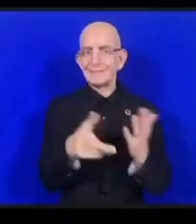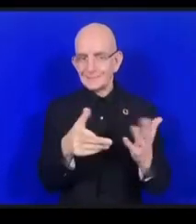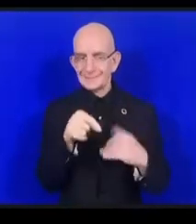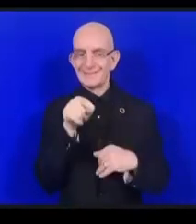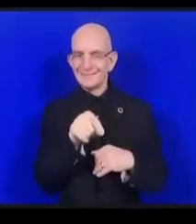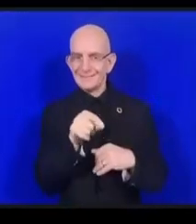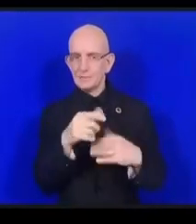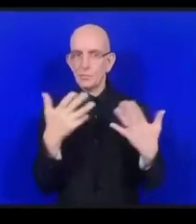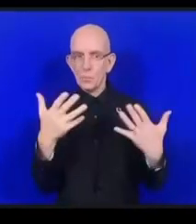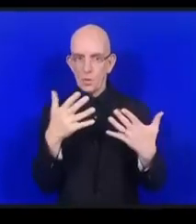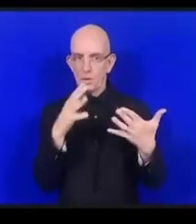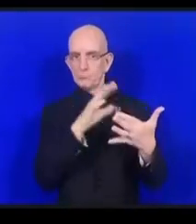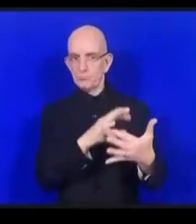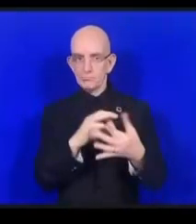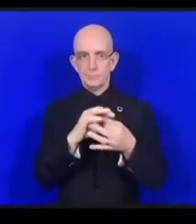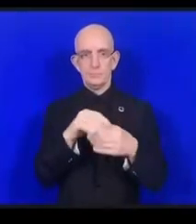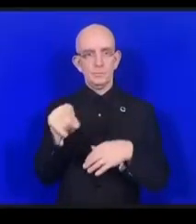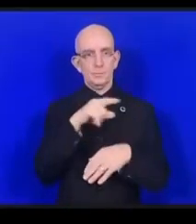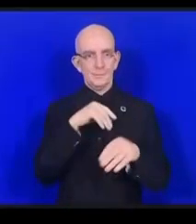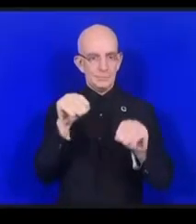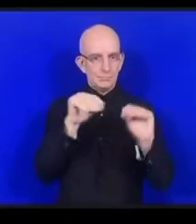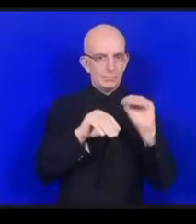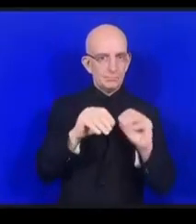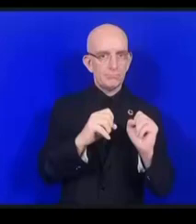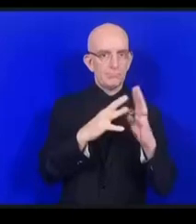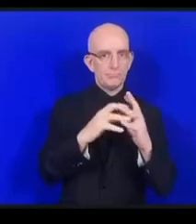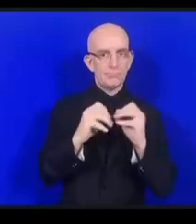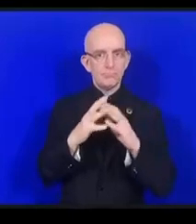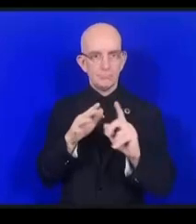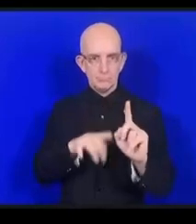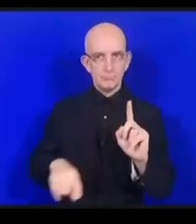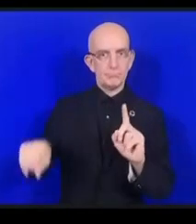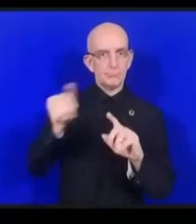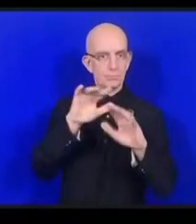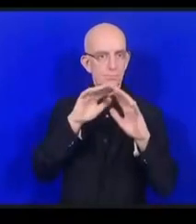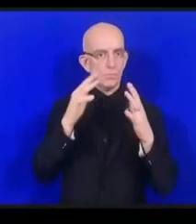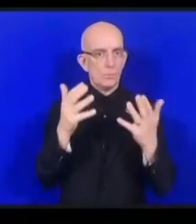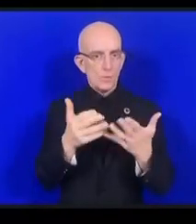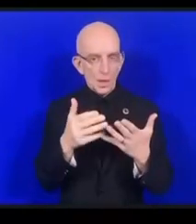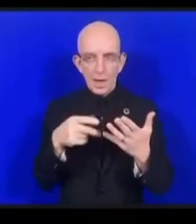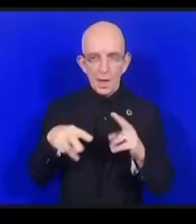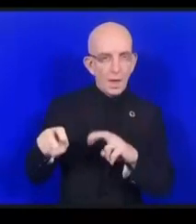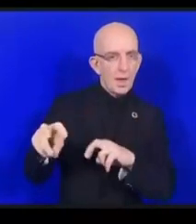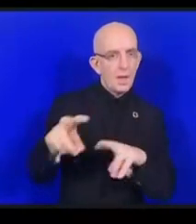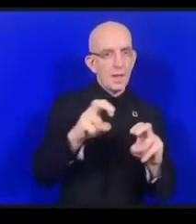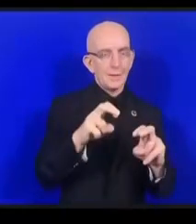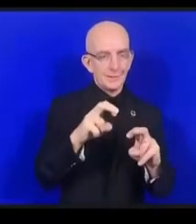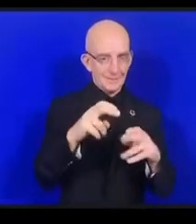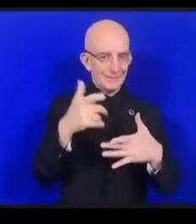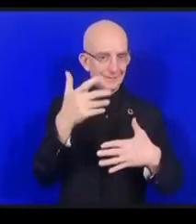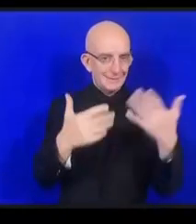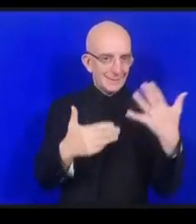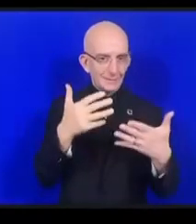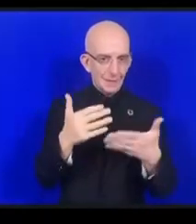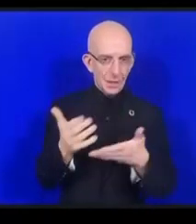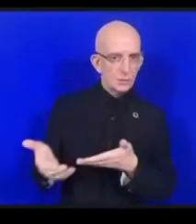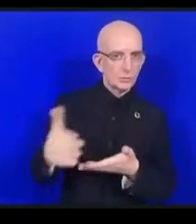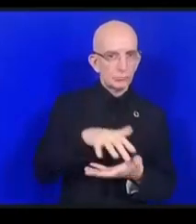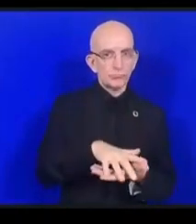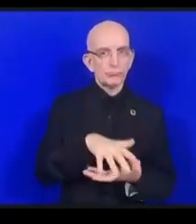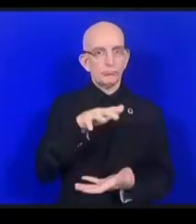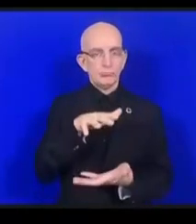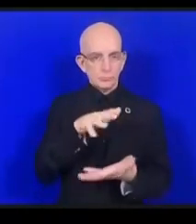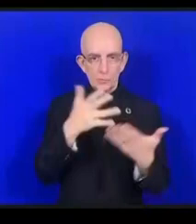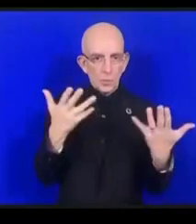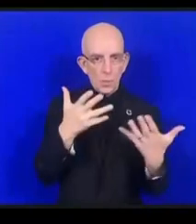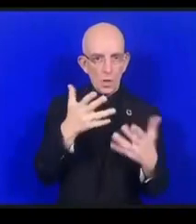empiré par les objets par l'Internet des objets parce que les objets ne collectent pas simplement des données ce